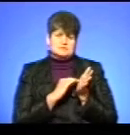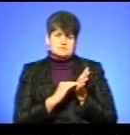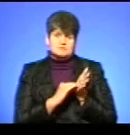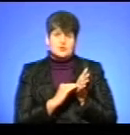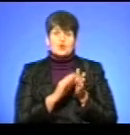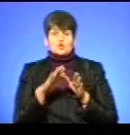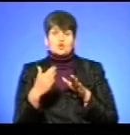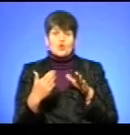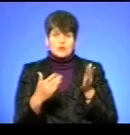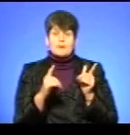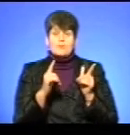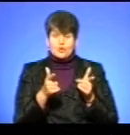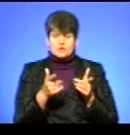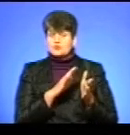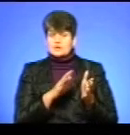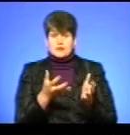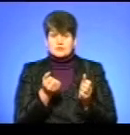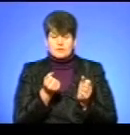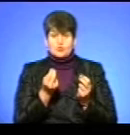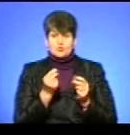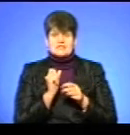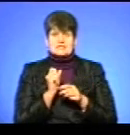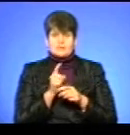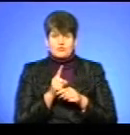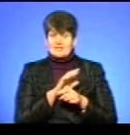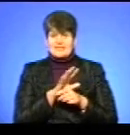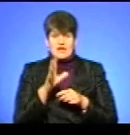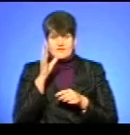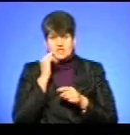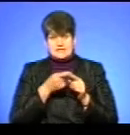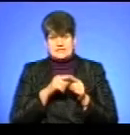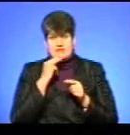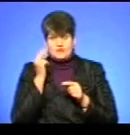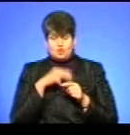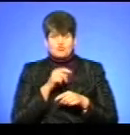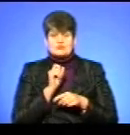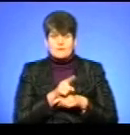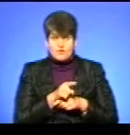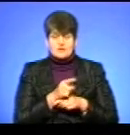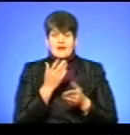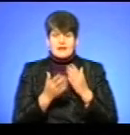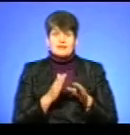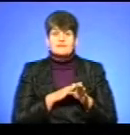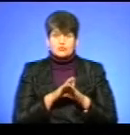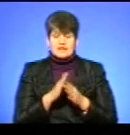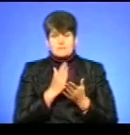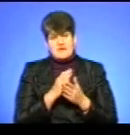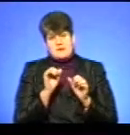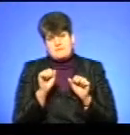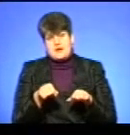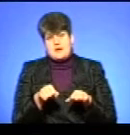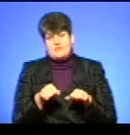що сторони погоджуються, якщо не надходять кошти замовнику, не вважати це виною замовника. Але виконавець має право,